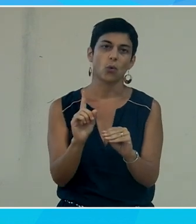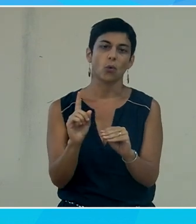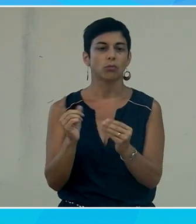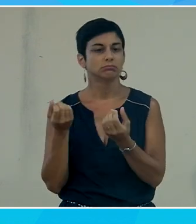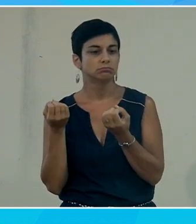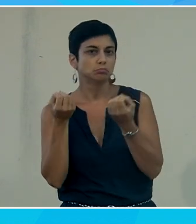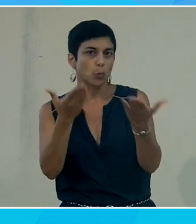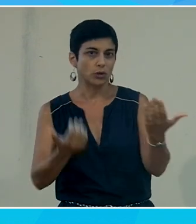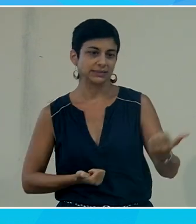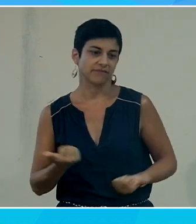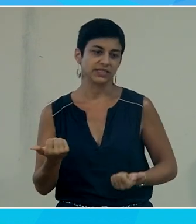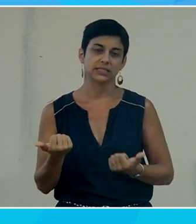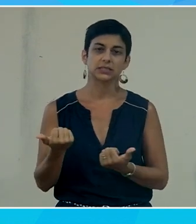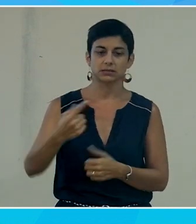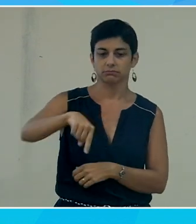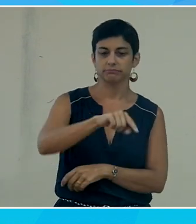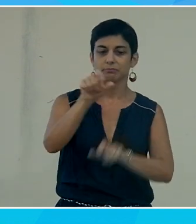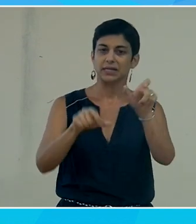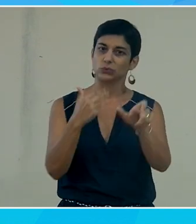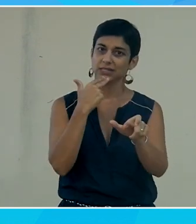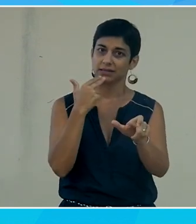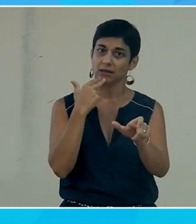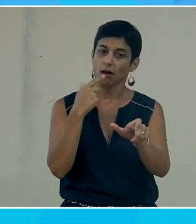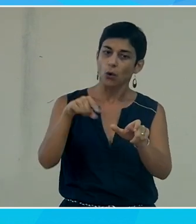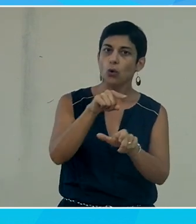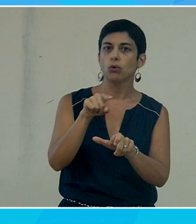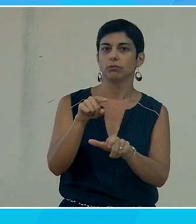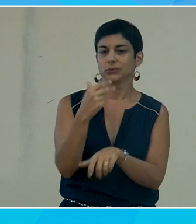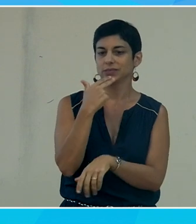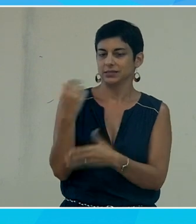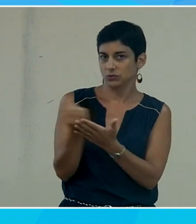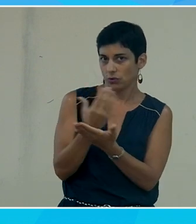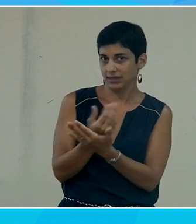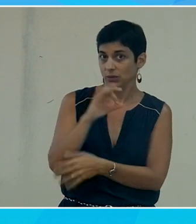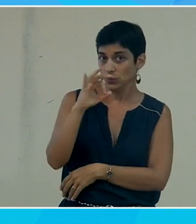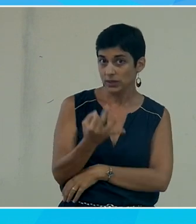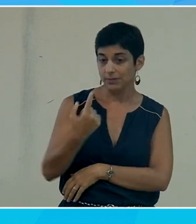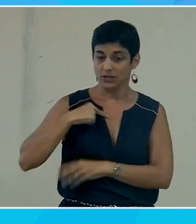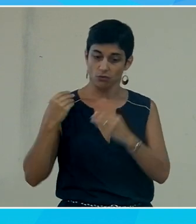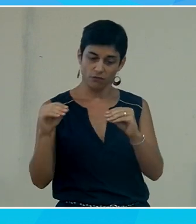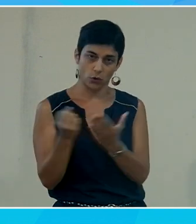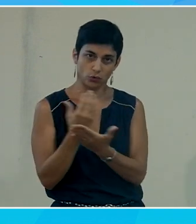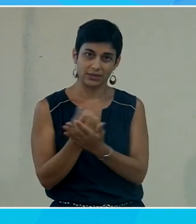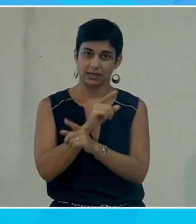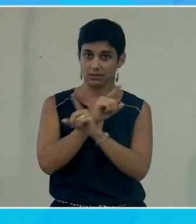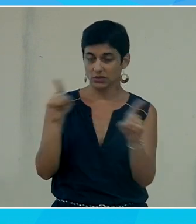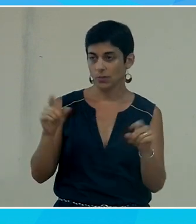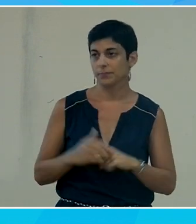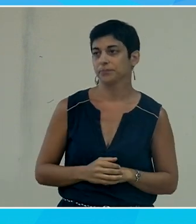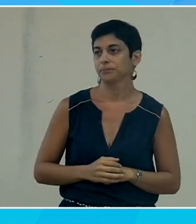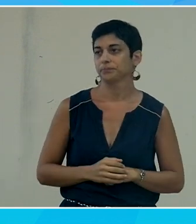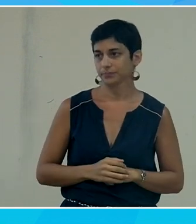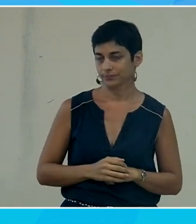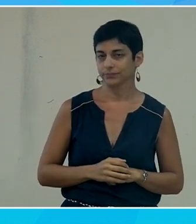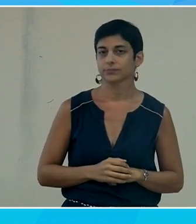disposition des services pour les utilisateurs qui eux vont peut-être manipuler de la donnée et utiliser des services de cette nature voilà donc il y a cette double